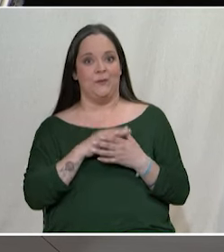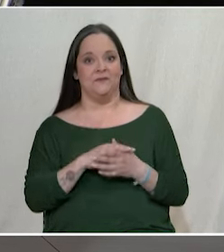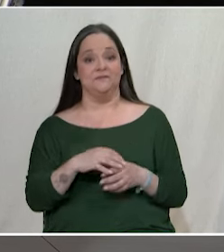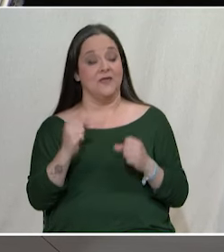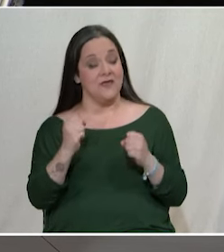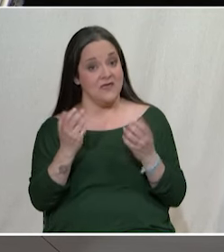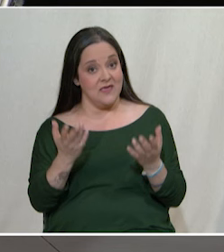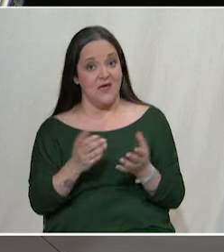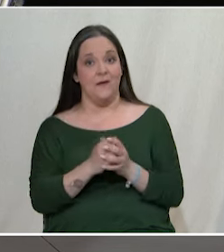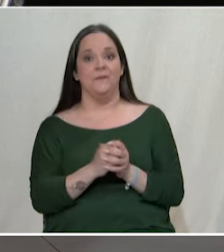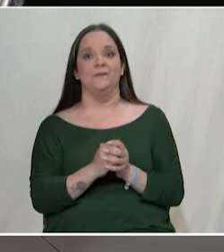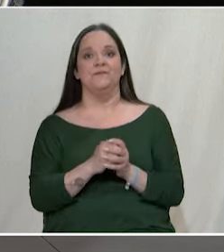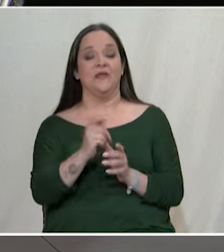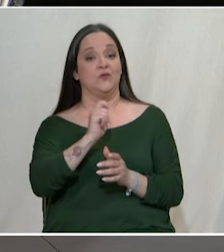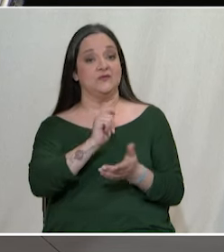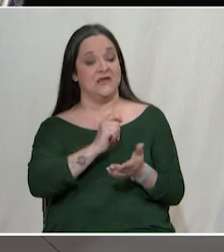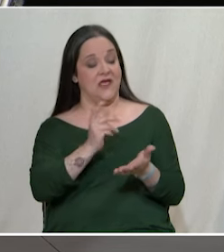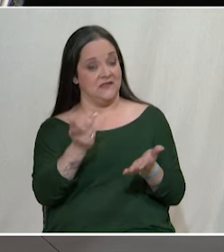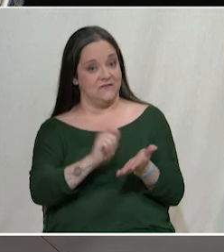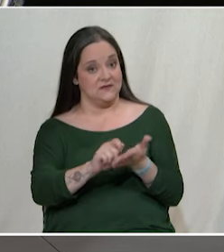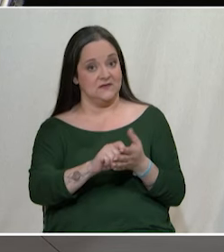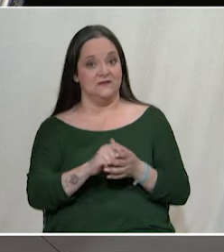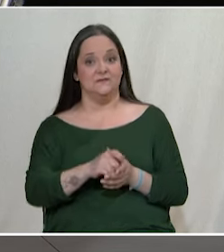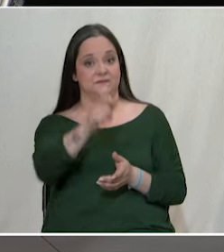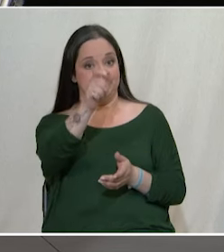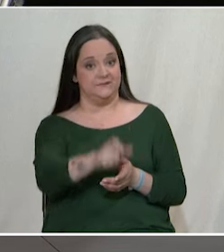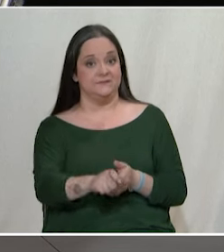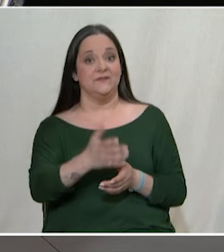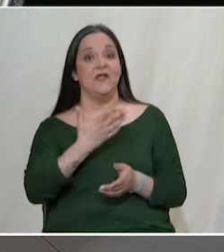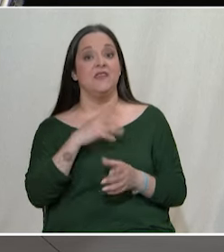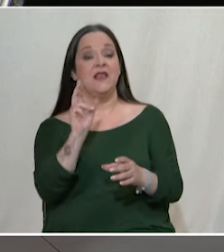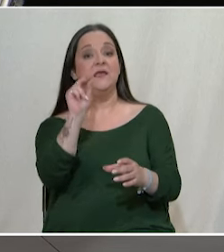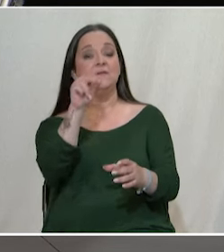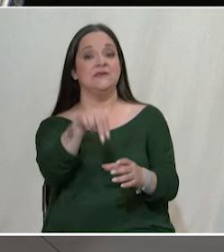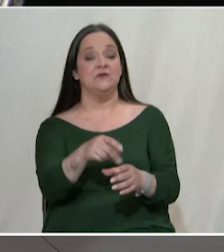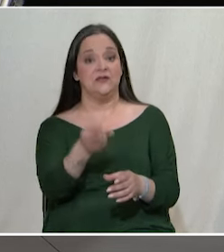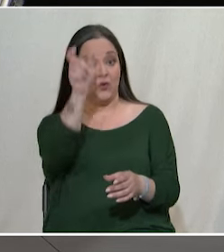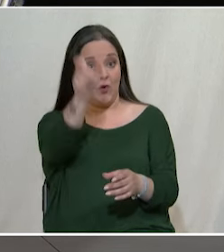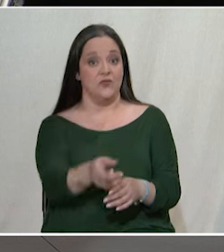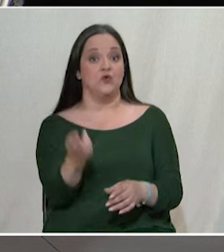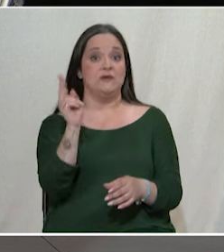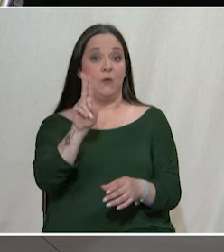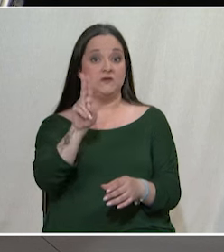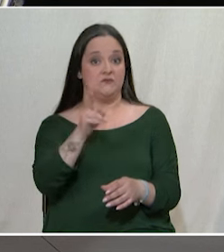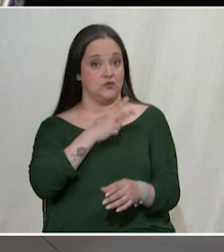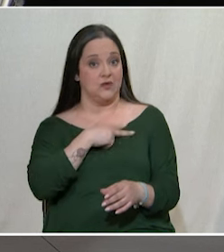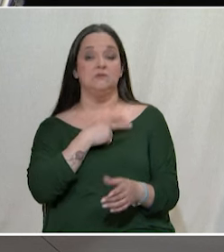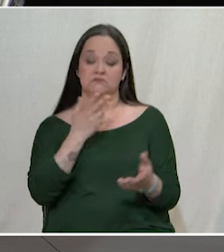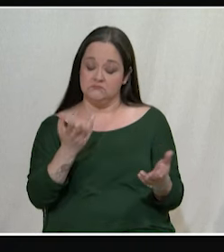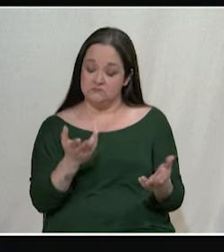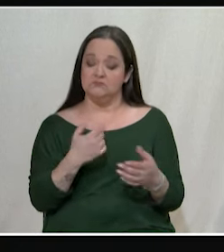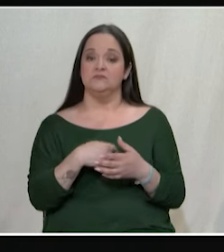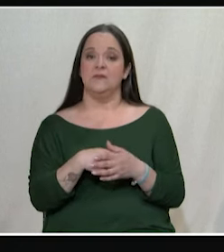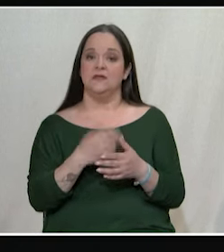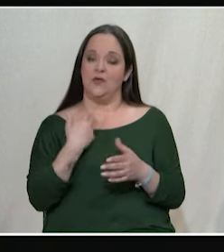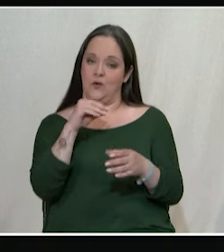καλά, ολοκληρώθηκε αυτή η συνέντευξη Ο κύριος Σκέβος εντωμεταξύ θέλει την ψήφωση σας γιατί είναι ο ίδιος υποψήφιος Έτσι δεν είναι, είστε υποψήφιος Είμαι ένας από τους